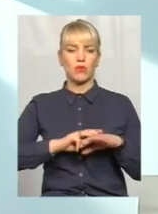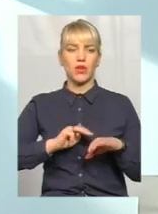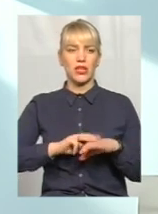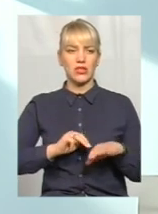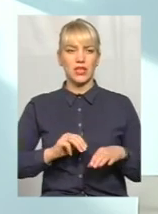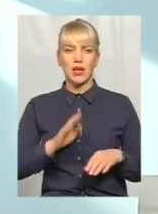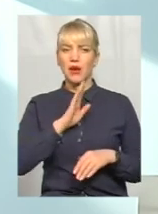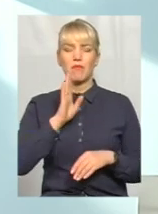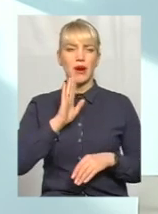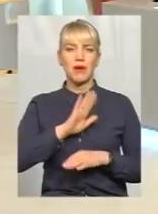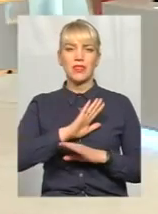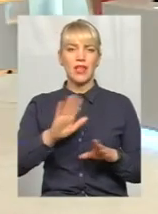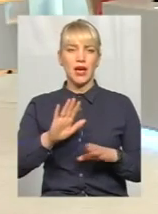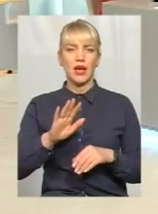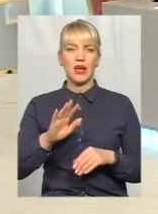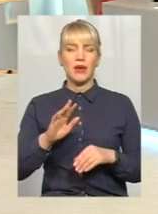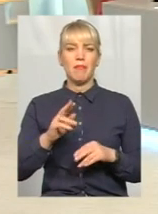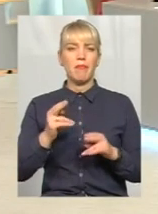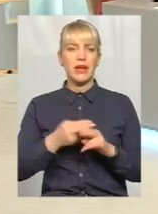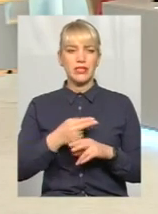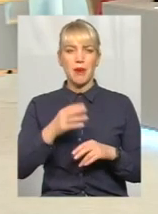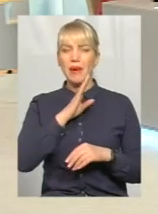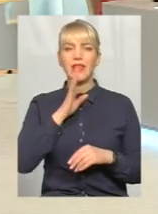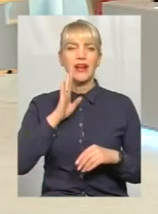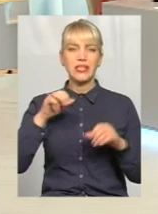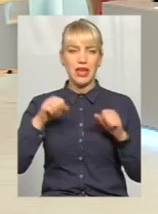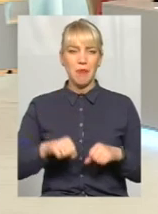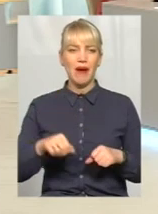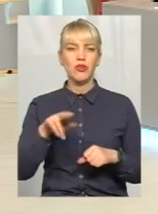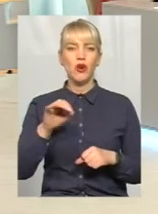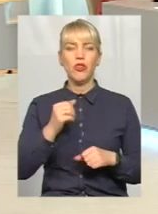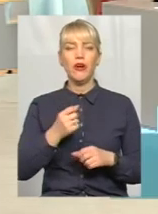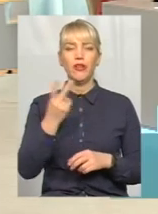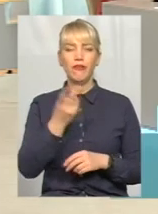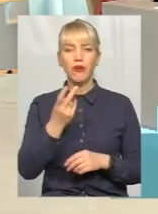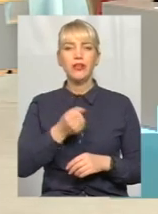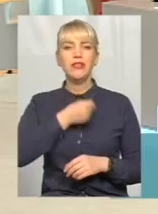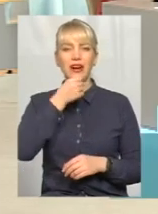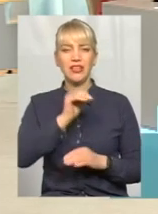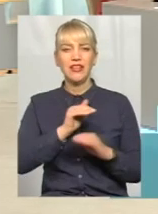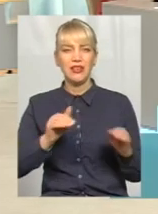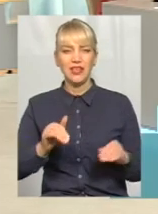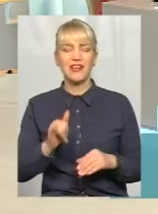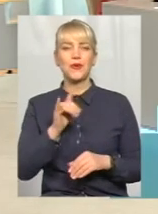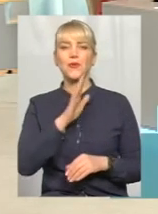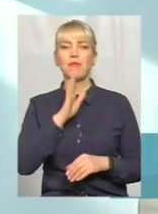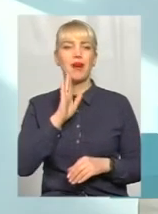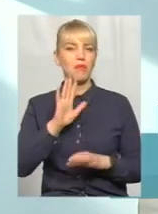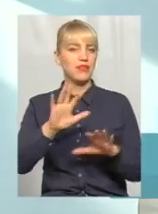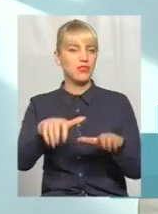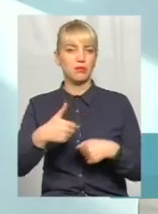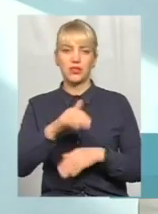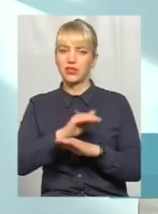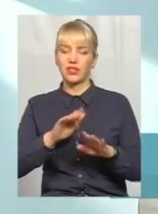'ю. Мама не позбавлена материнських прав відносно старших двох дітей. У мами судом не відібрані